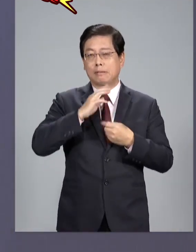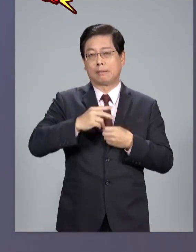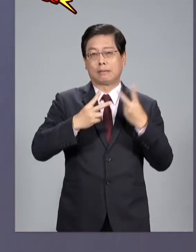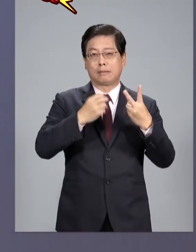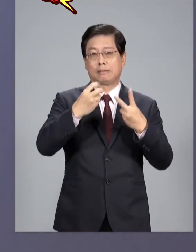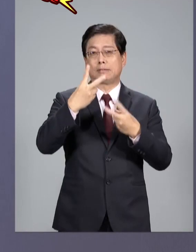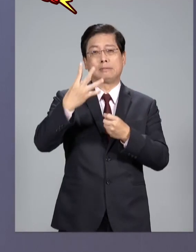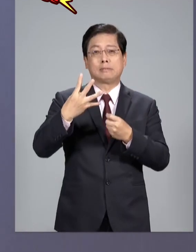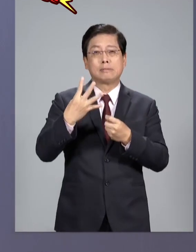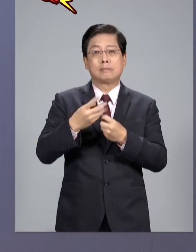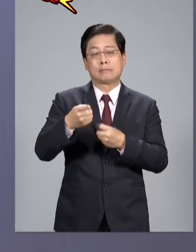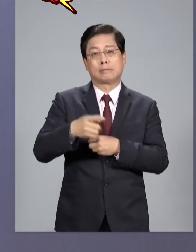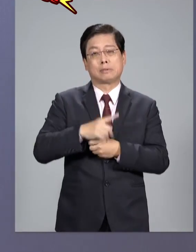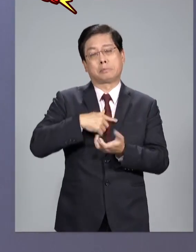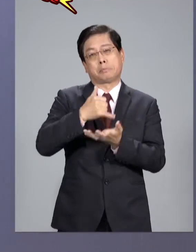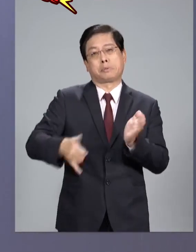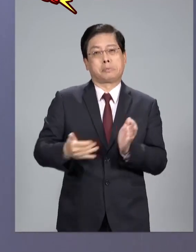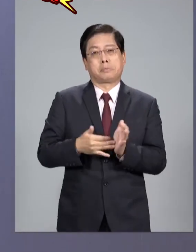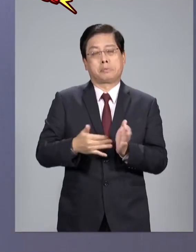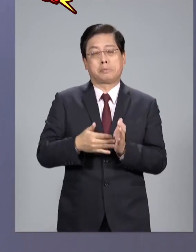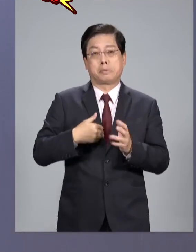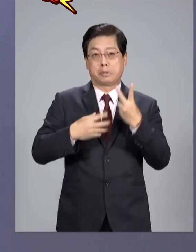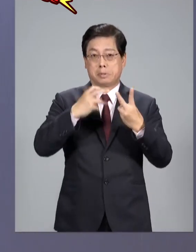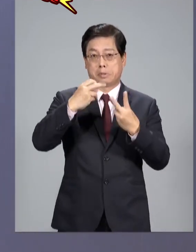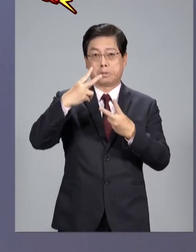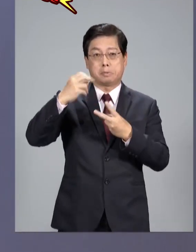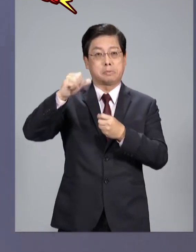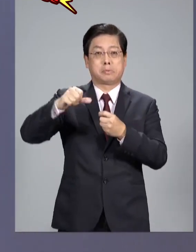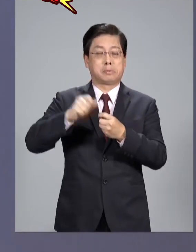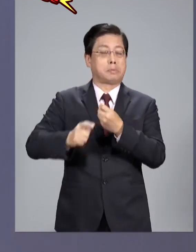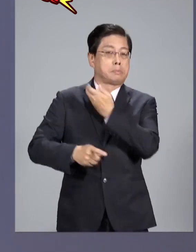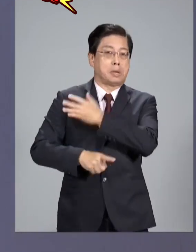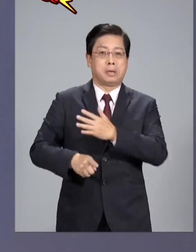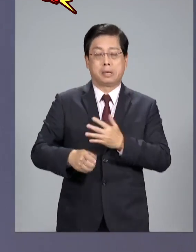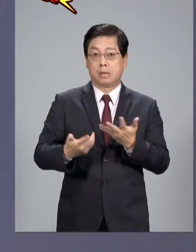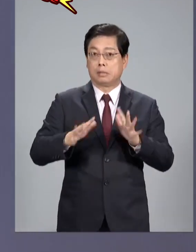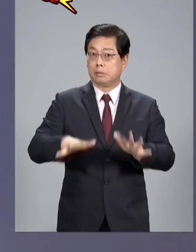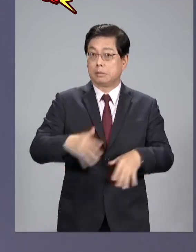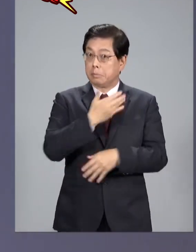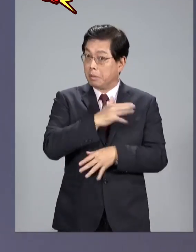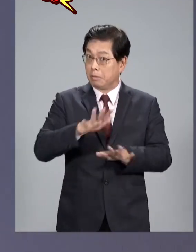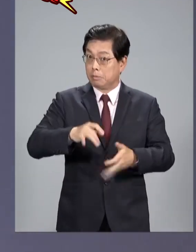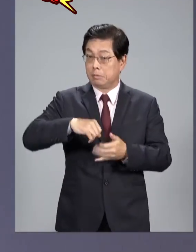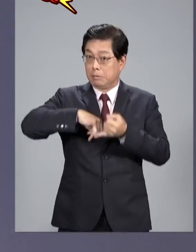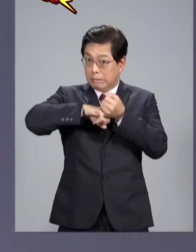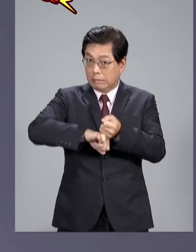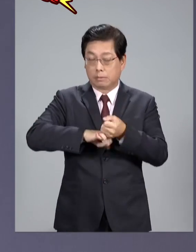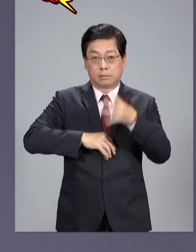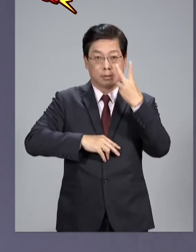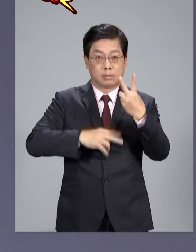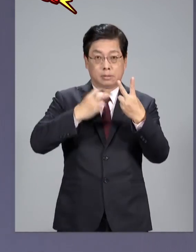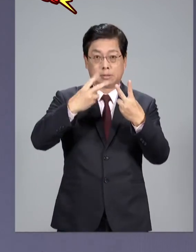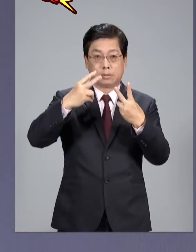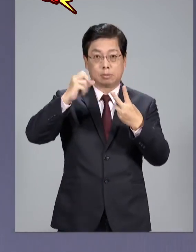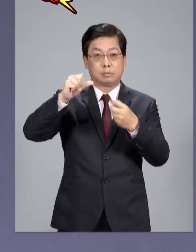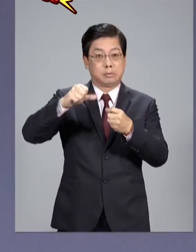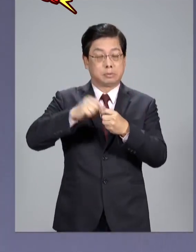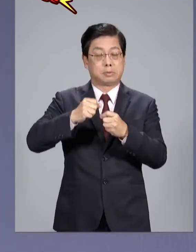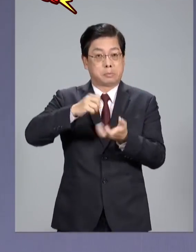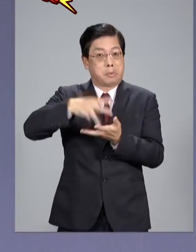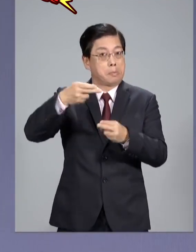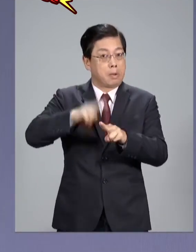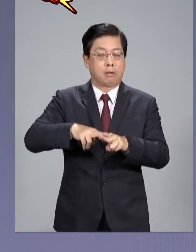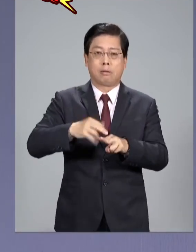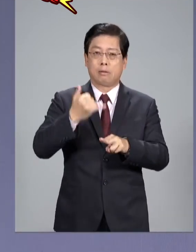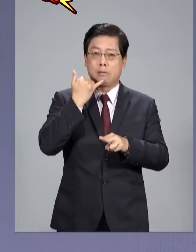我就卸任2025以後的事我管那麼多那你竟然不管你為什麼訂個2025非核家園你不